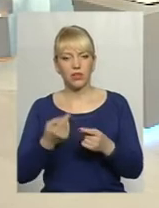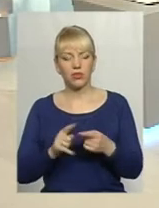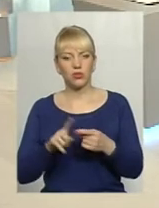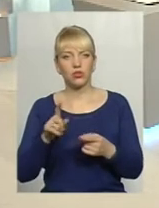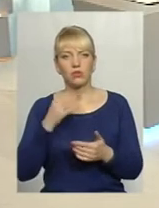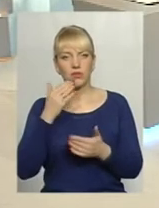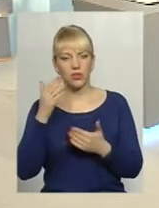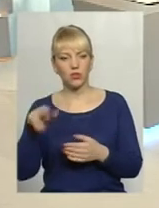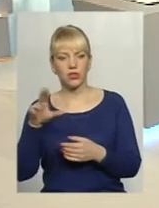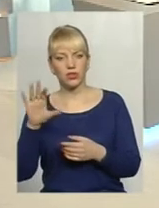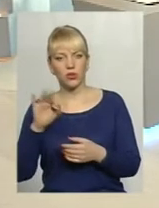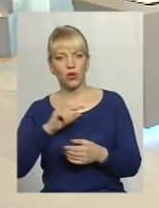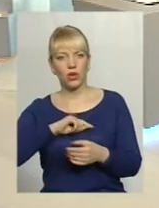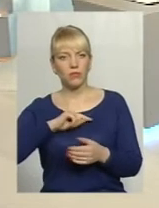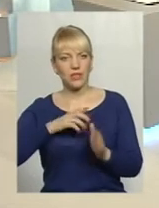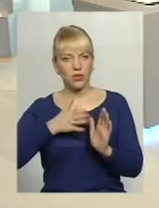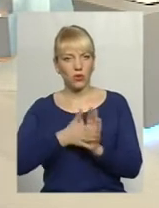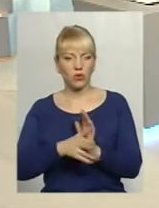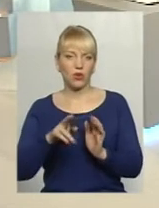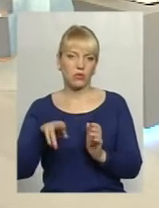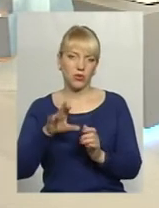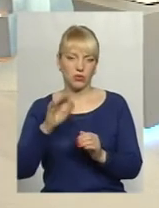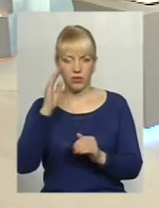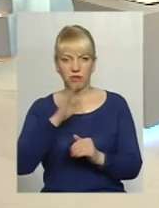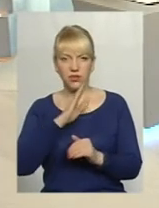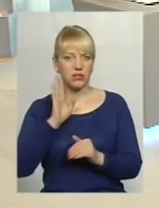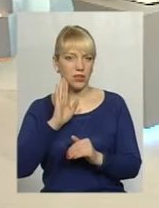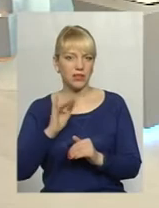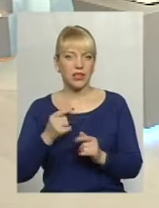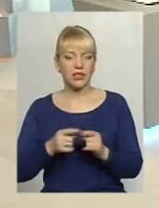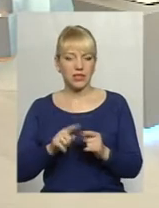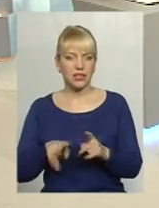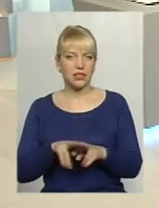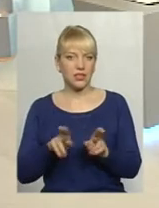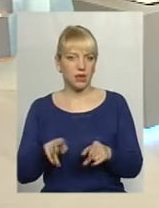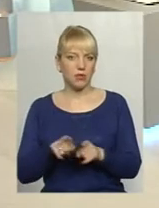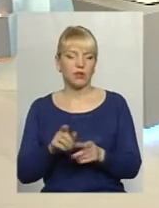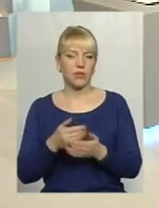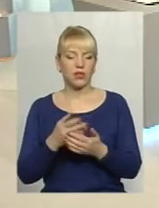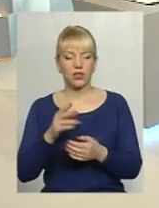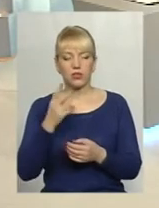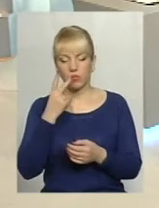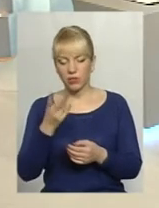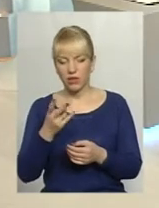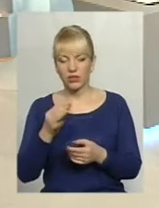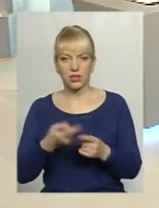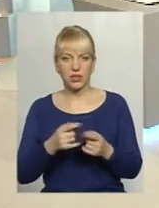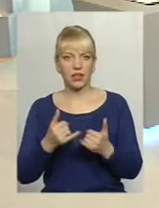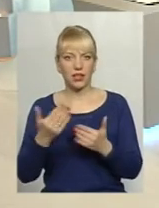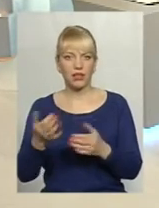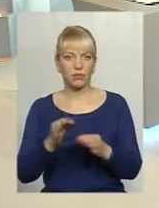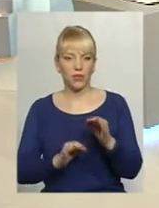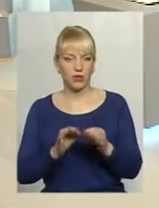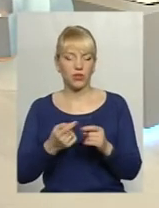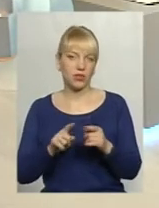психолога, або до батьків, це ж, напевно, так само людина це вдома побачила, для неї це природне, і вона так само природне